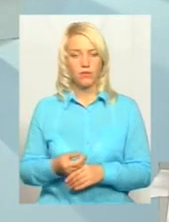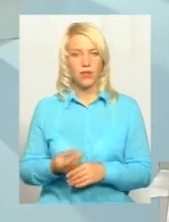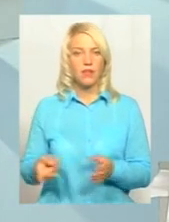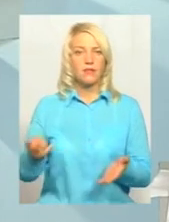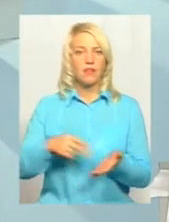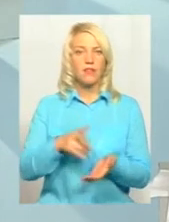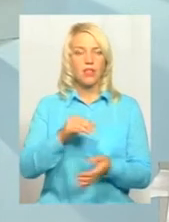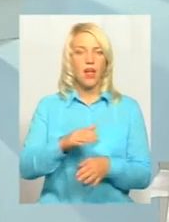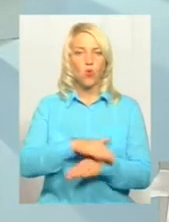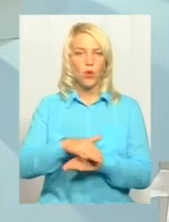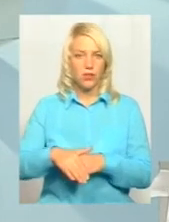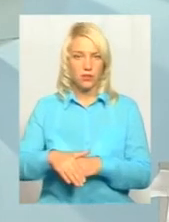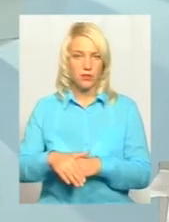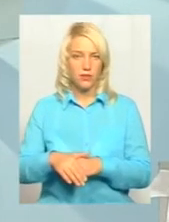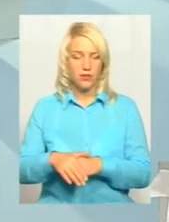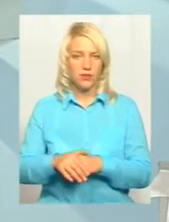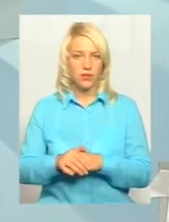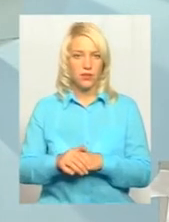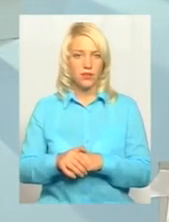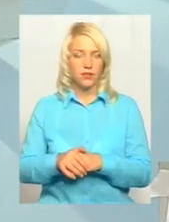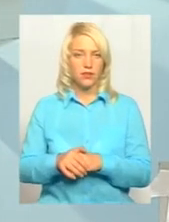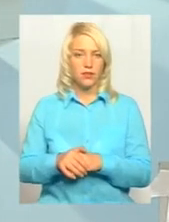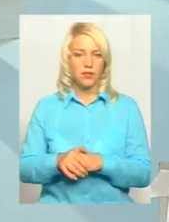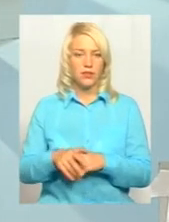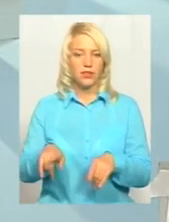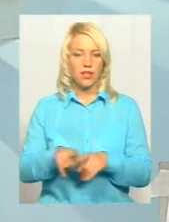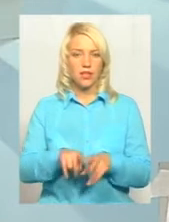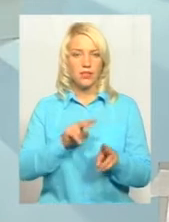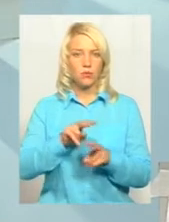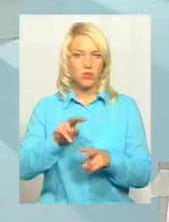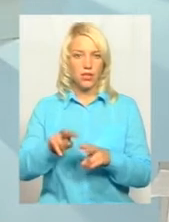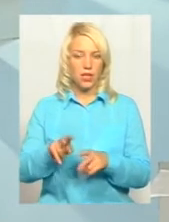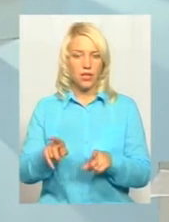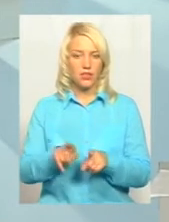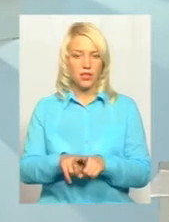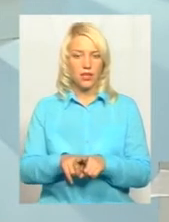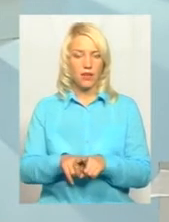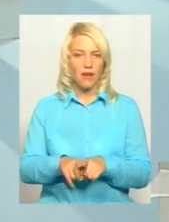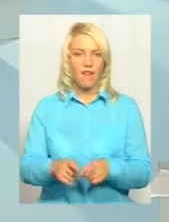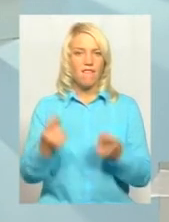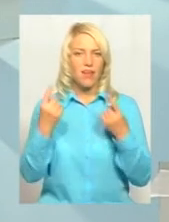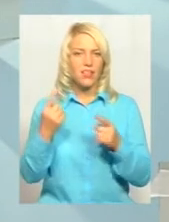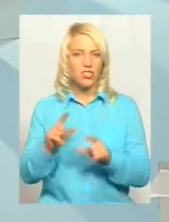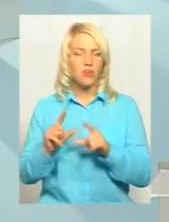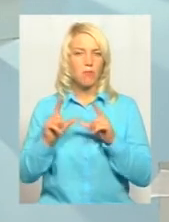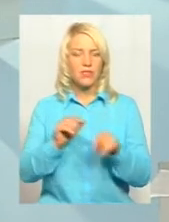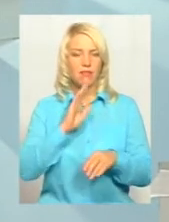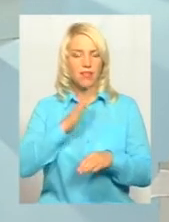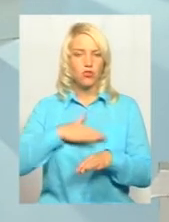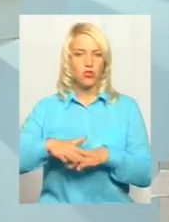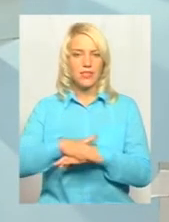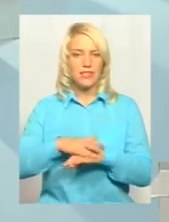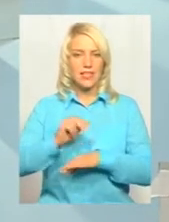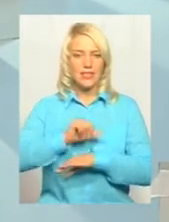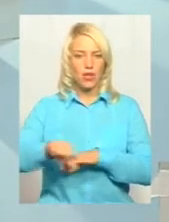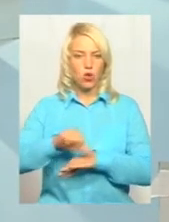мовити. І поки спостерігається тенденція величайної міграції нашого населення, за продовження,